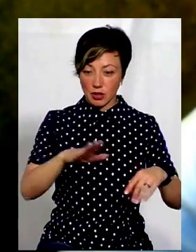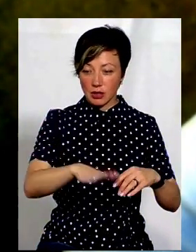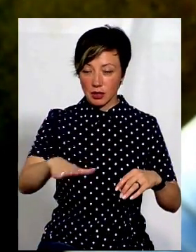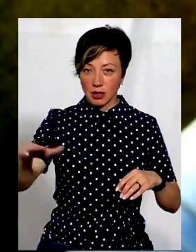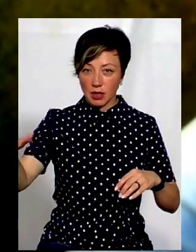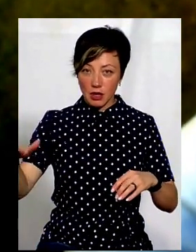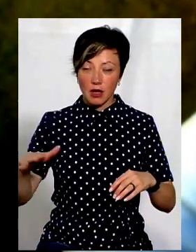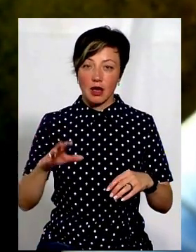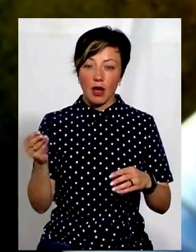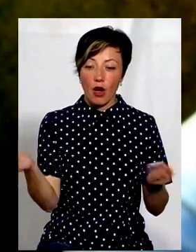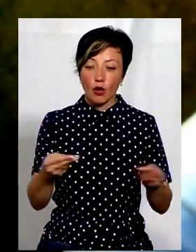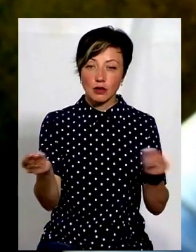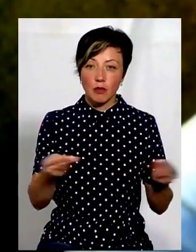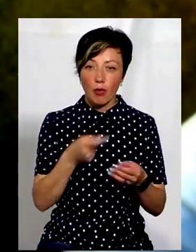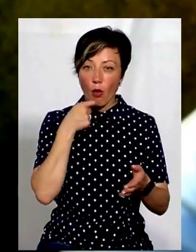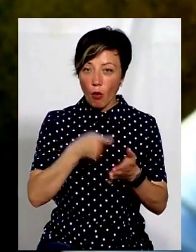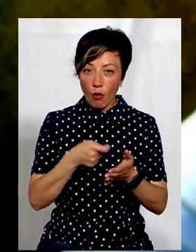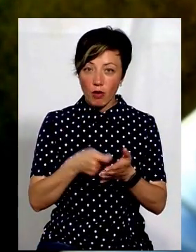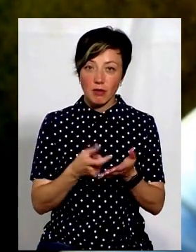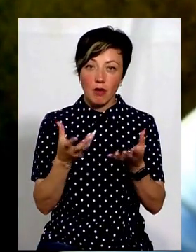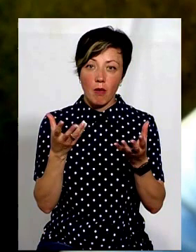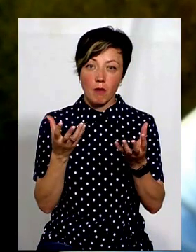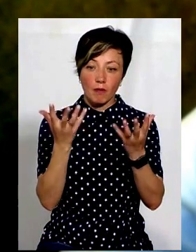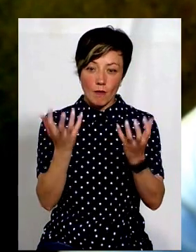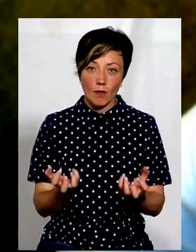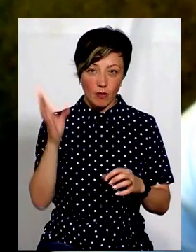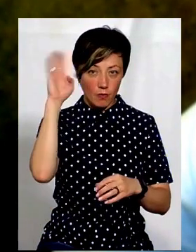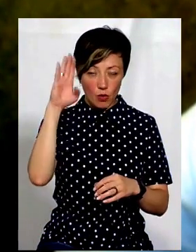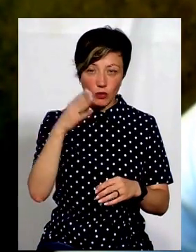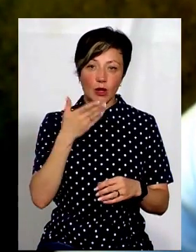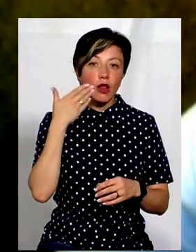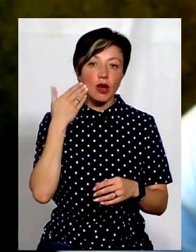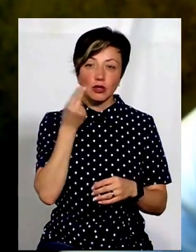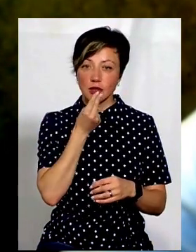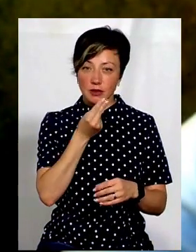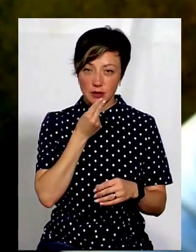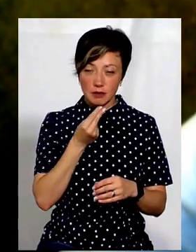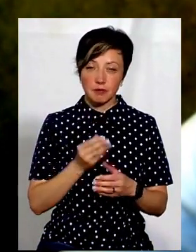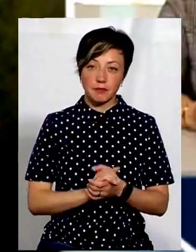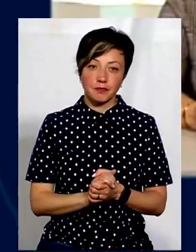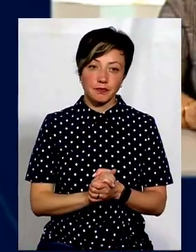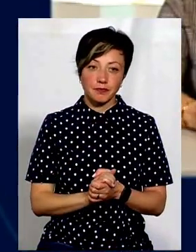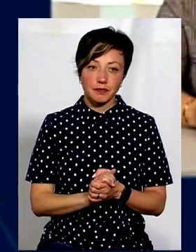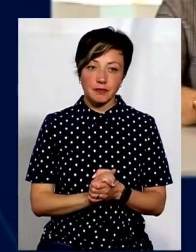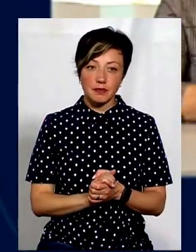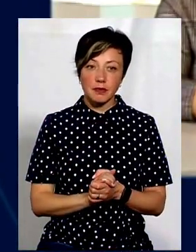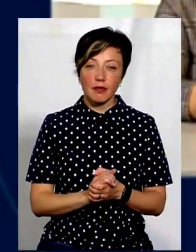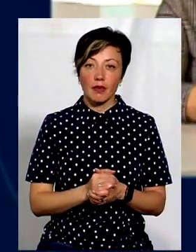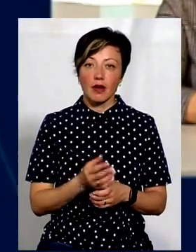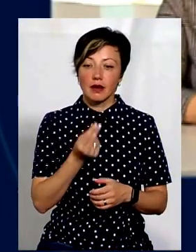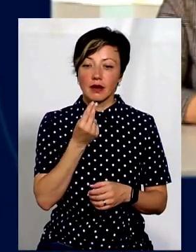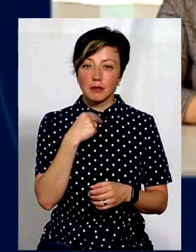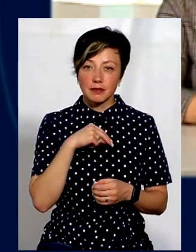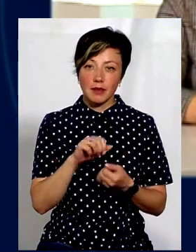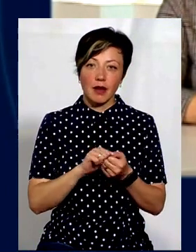І потім на них розсипається корм, який намокає. І равлику легше його споживати, тобто відбувається вже легший процес травлення.